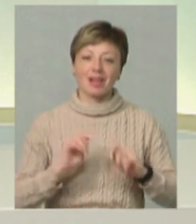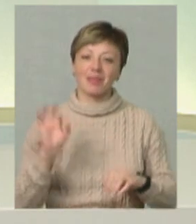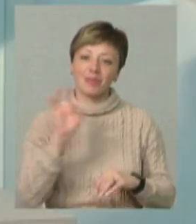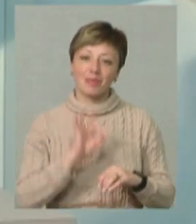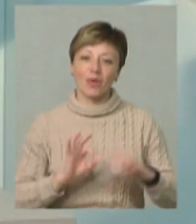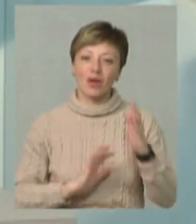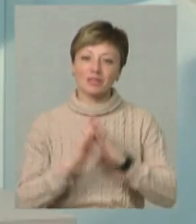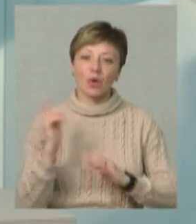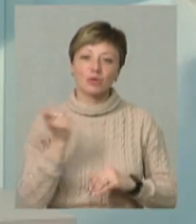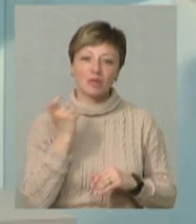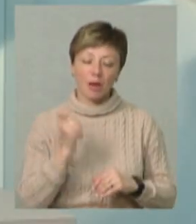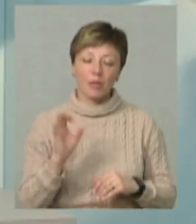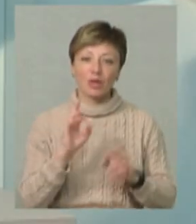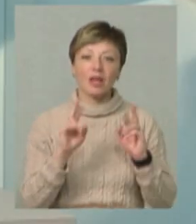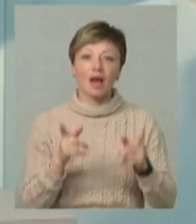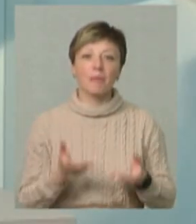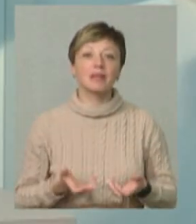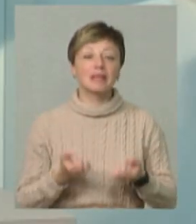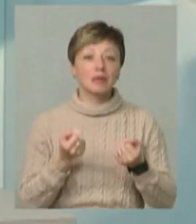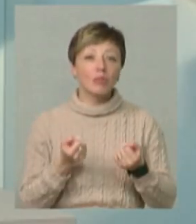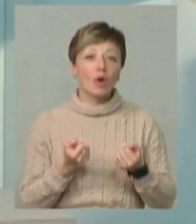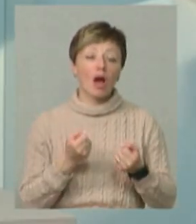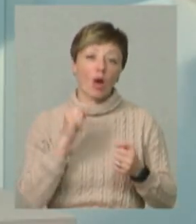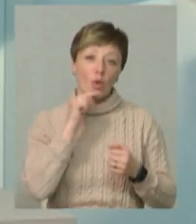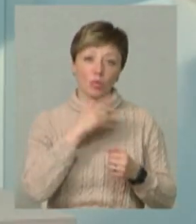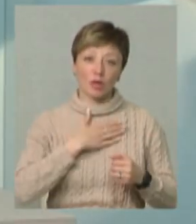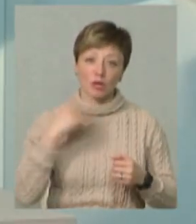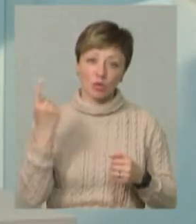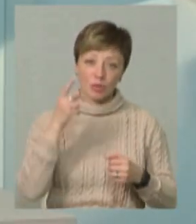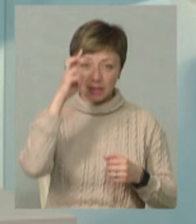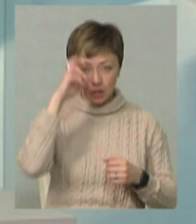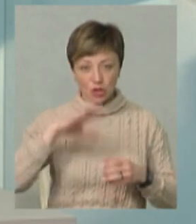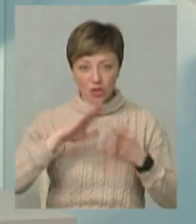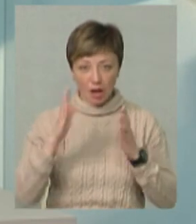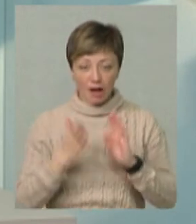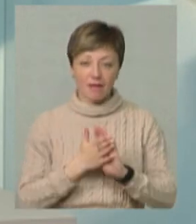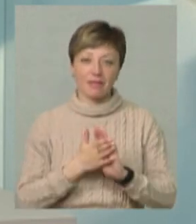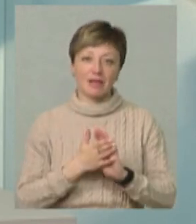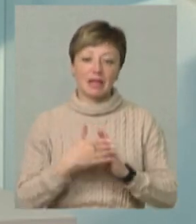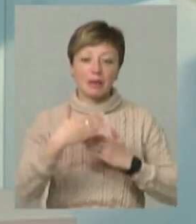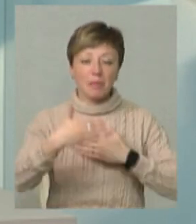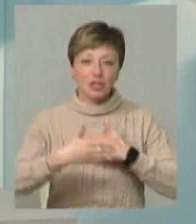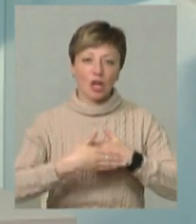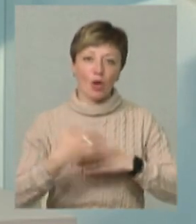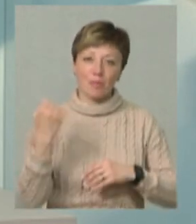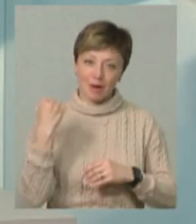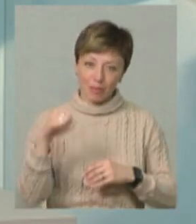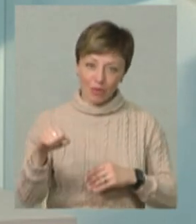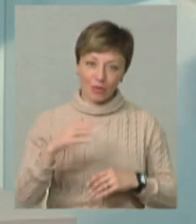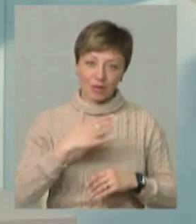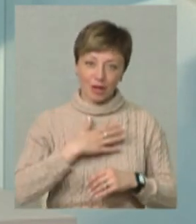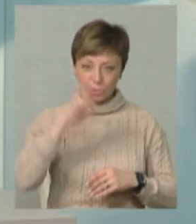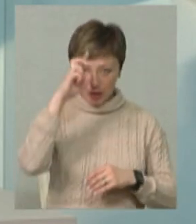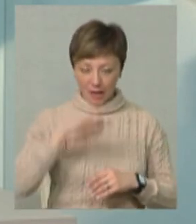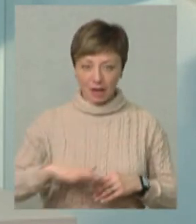про лісові господарства, про те, як вони підтримують економіку нашого краю і держави, ну, власне, і наближають перемогу нашої